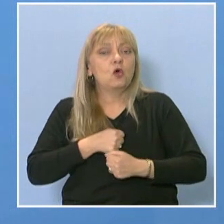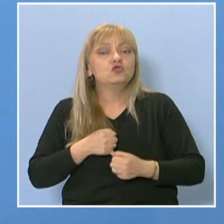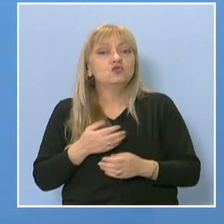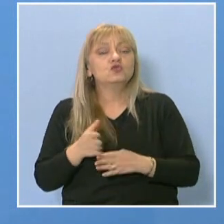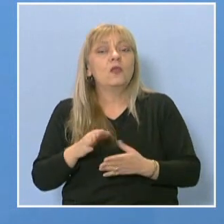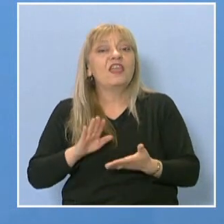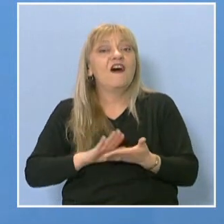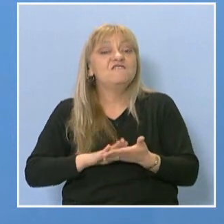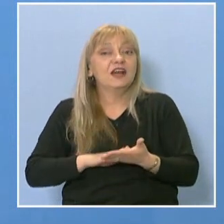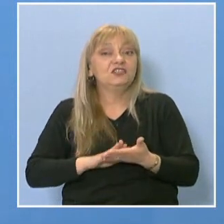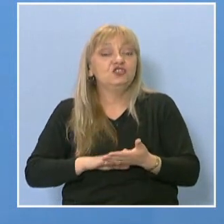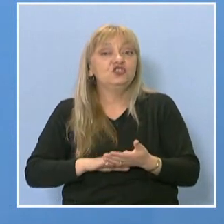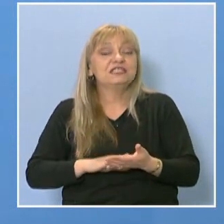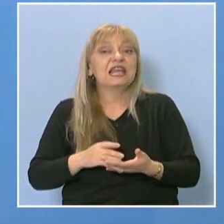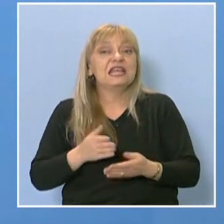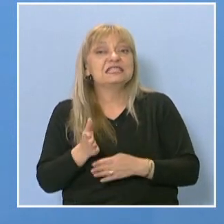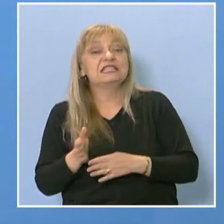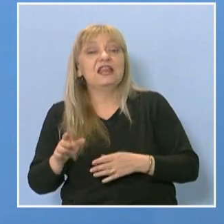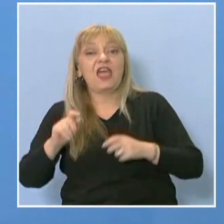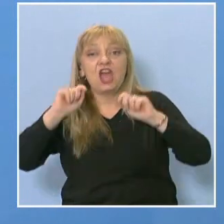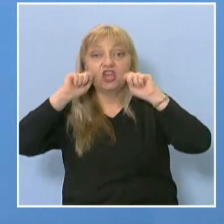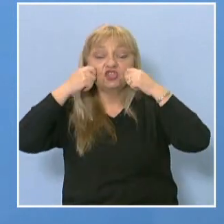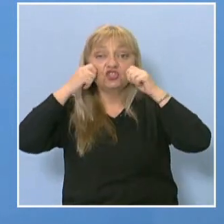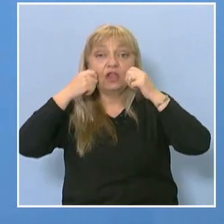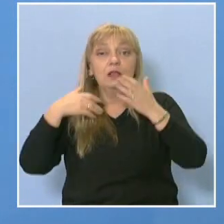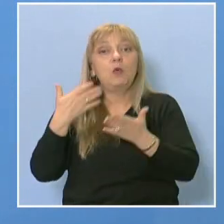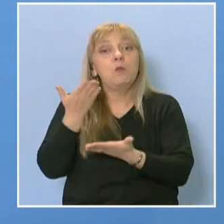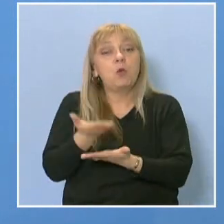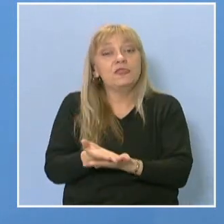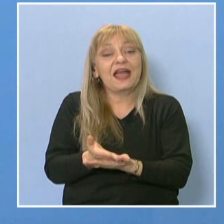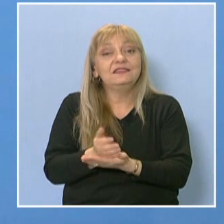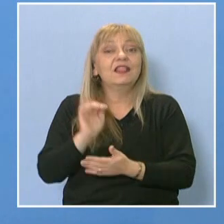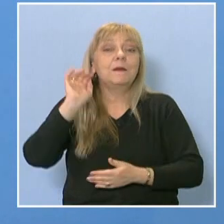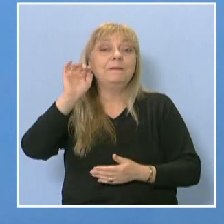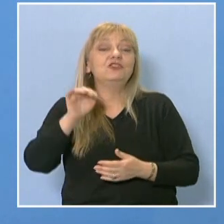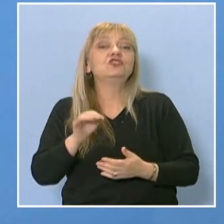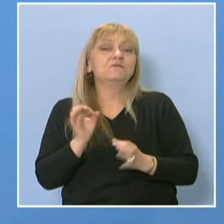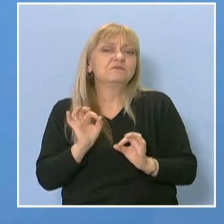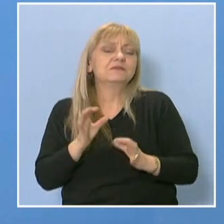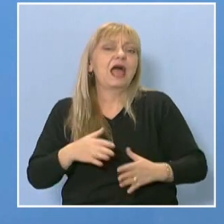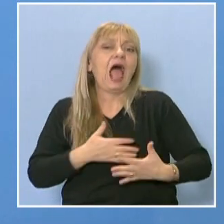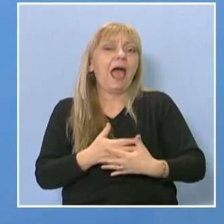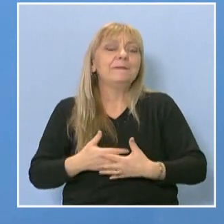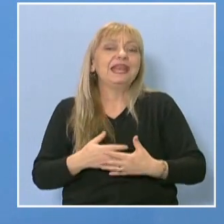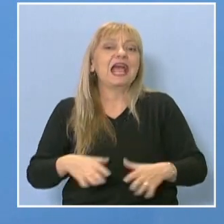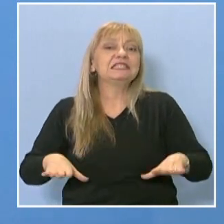фактическа страна. Жълбоподателя беше чужденец, американски гражданин.